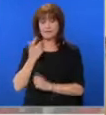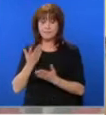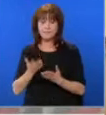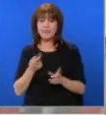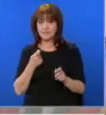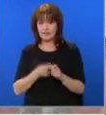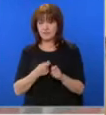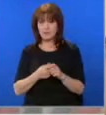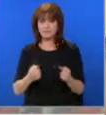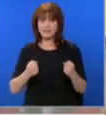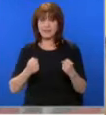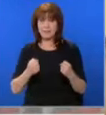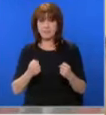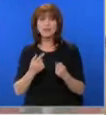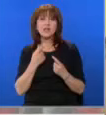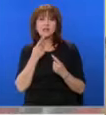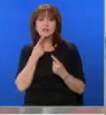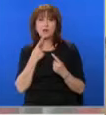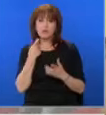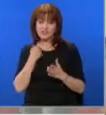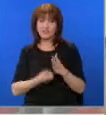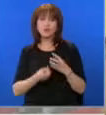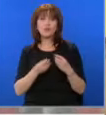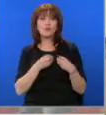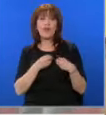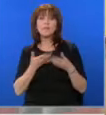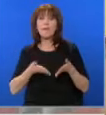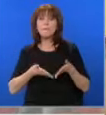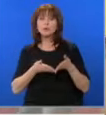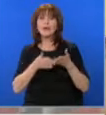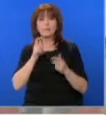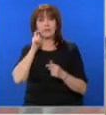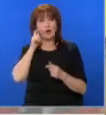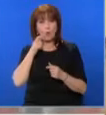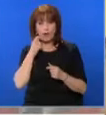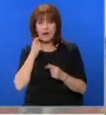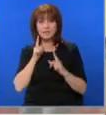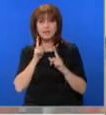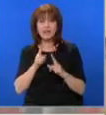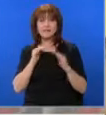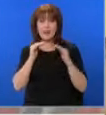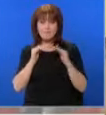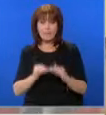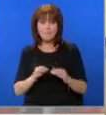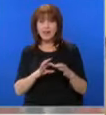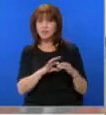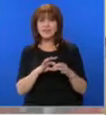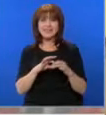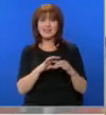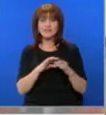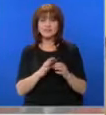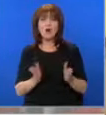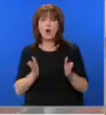-предсказуема и по-стабилна. Защото ние твърдо вярваме, че подкрепата към Украина трябва да бъде по-малко зависима от